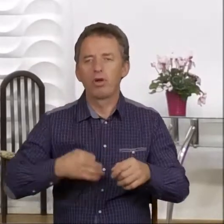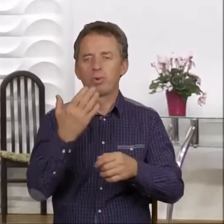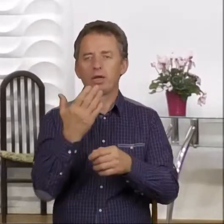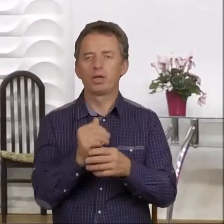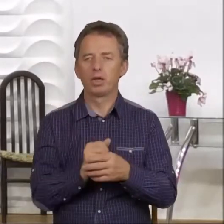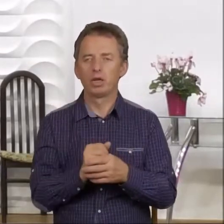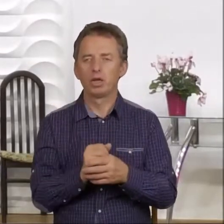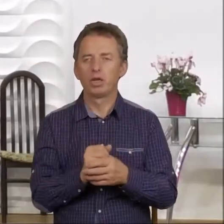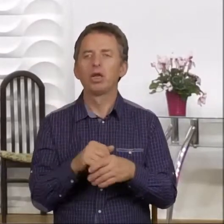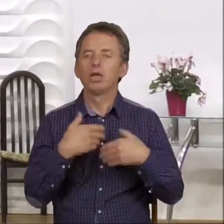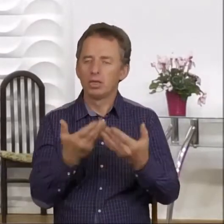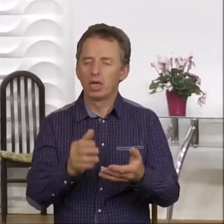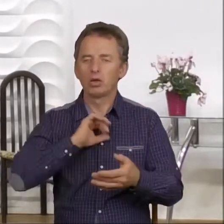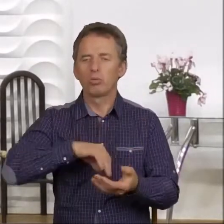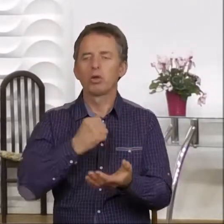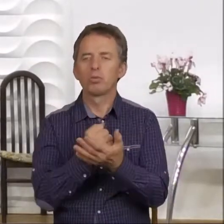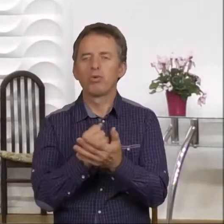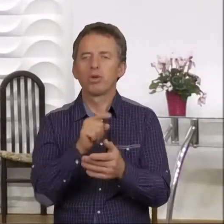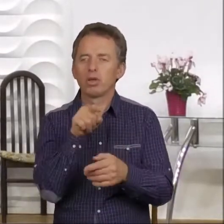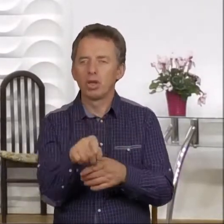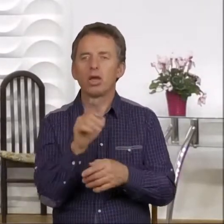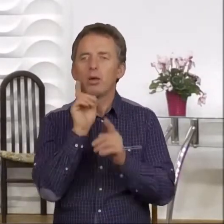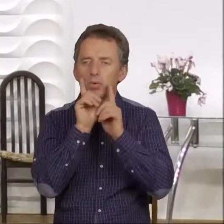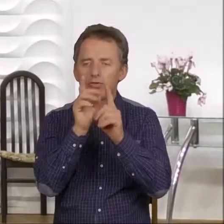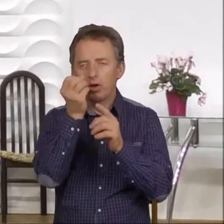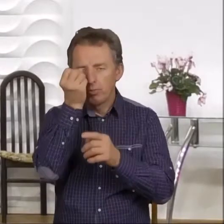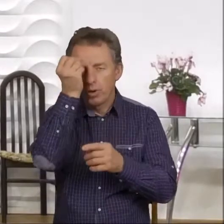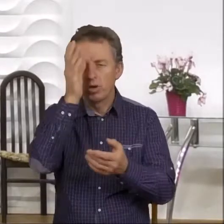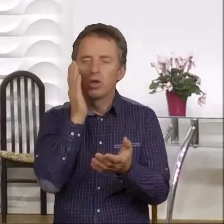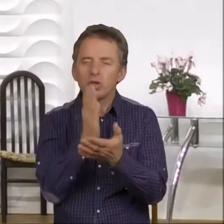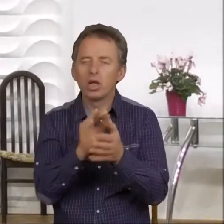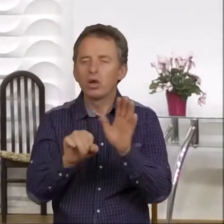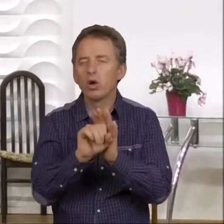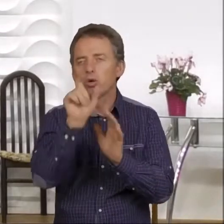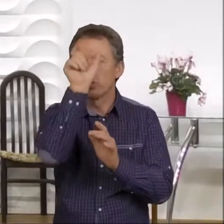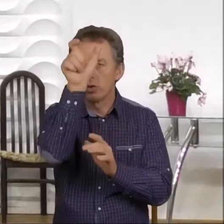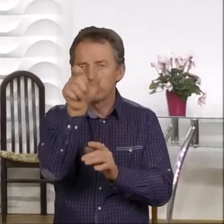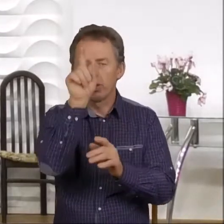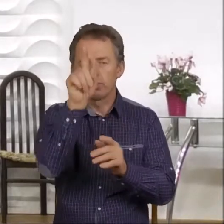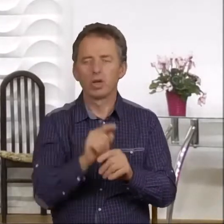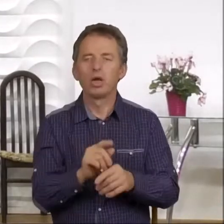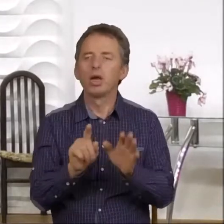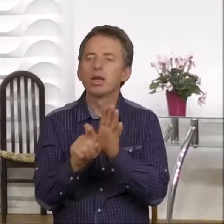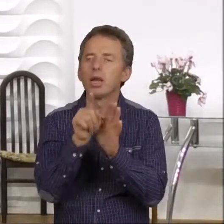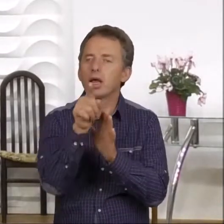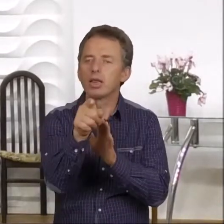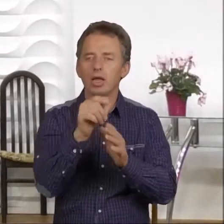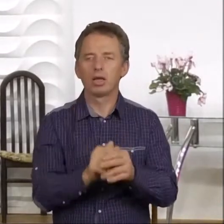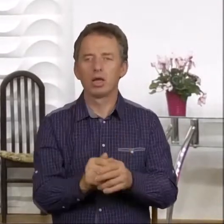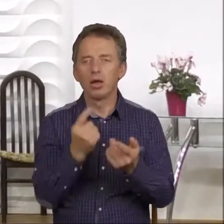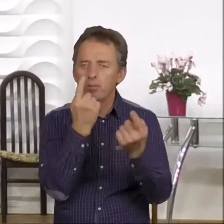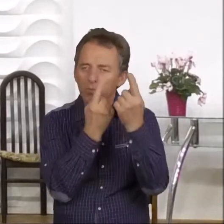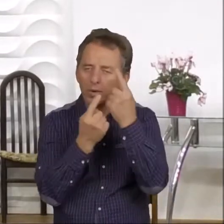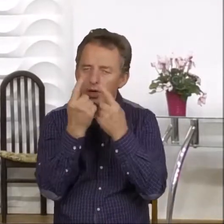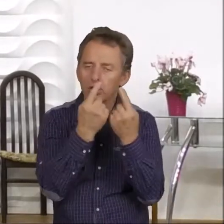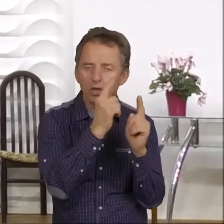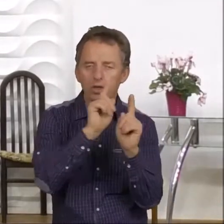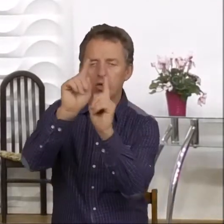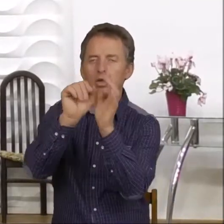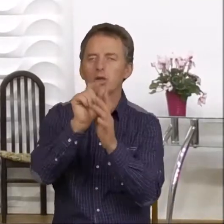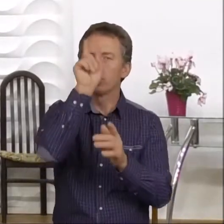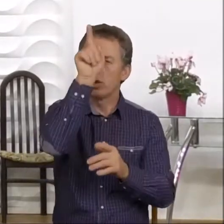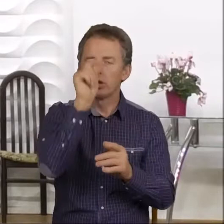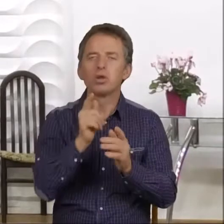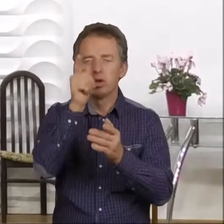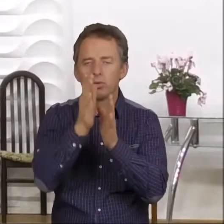zdajemy sobie sprawę z tego, że prawdziwa mądrość jest tylko u Ciebie. Dlatego myśli do Ciebie wznosimy i